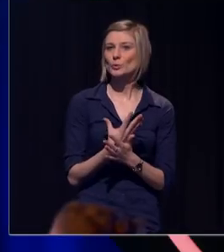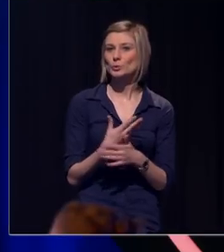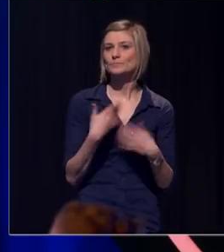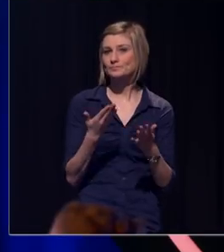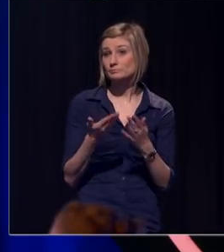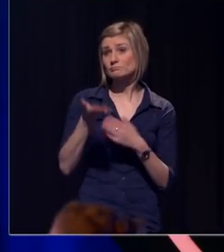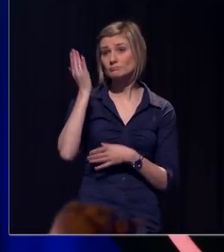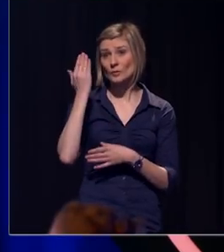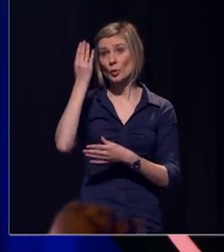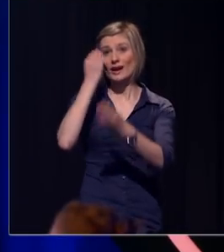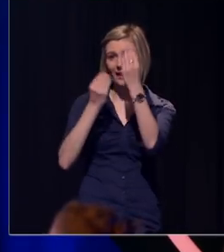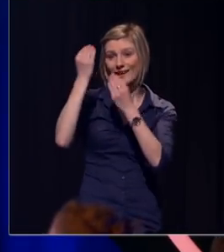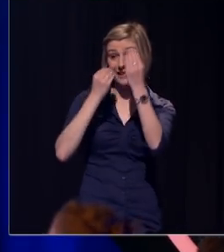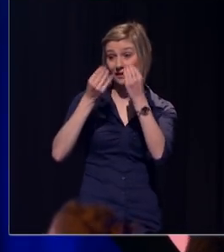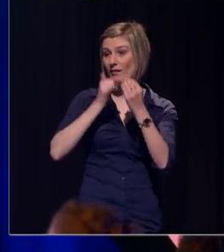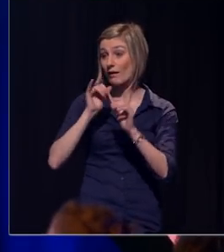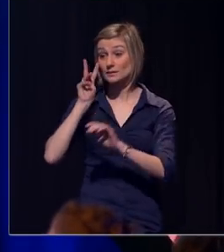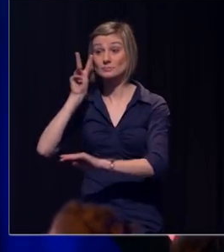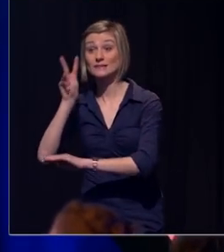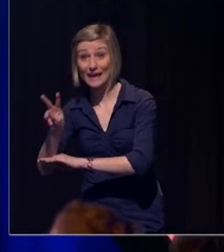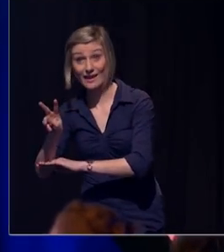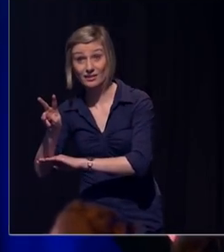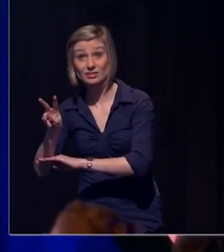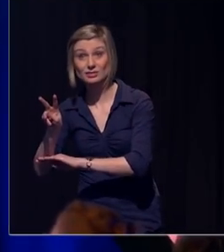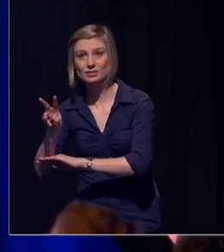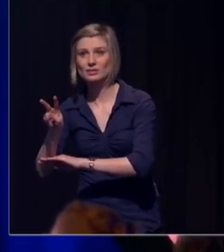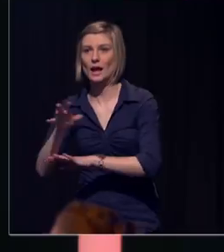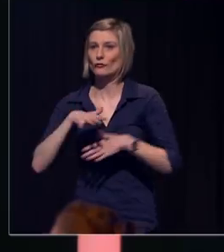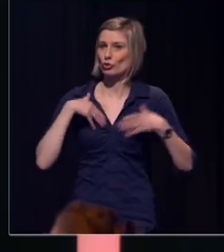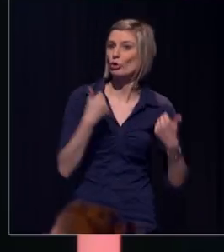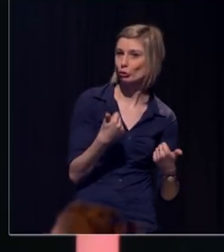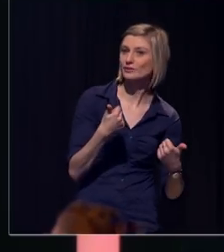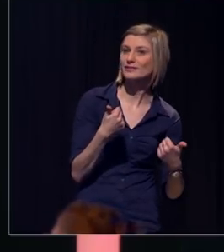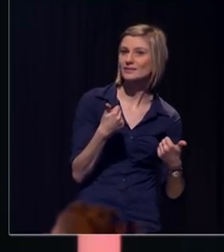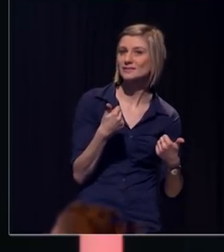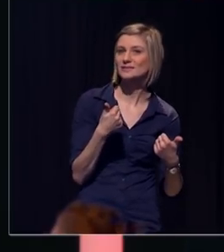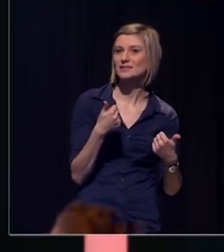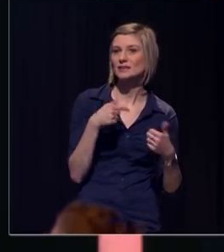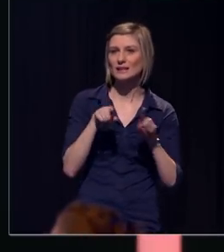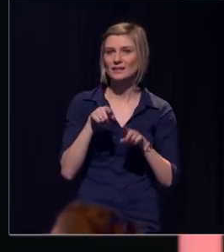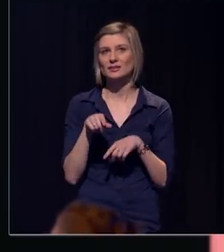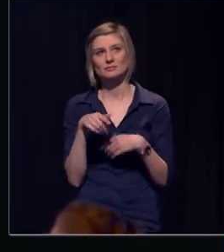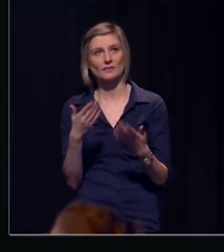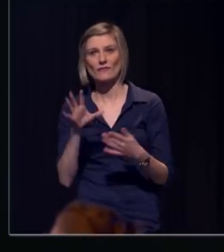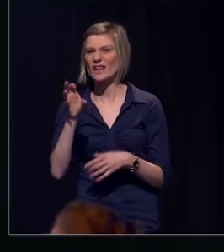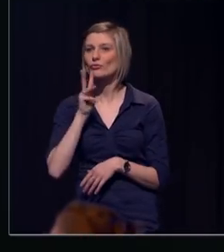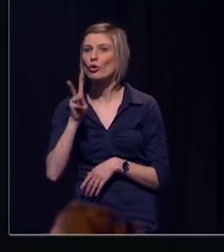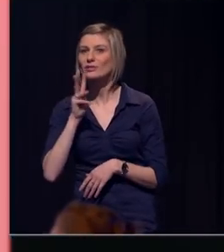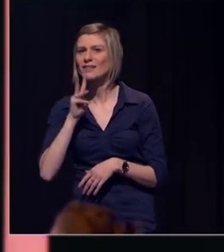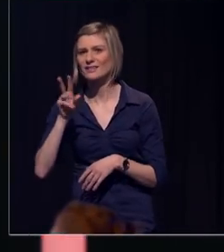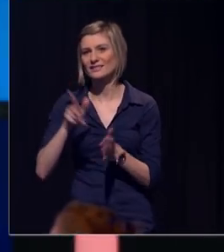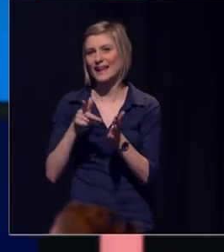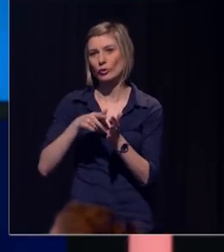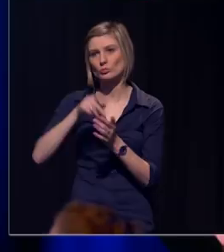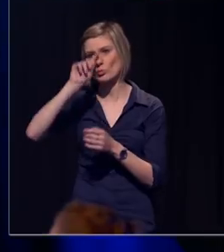met een goed gevoel. Dus die weinig kosten en die veel baten maken het dat wij het heel moeilijk hebben om mediagebruik te weerstaan.